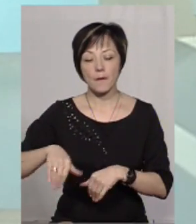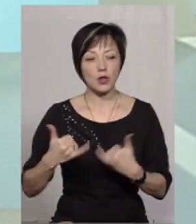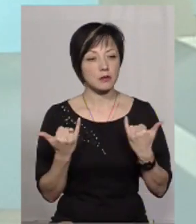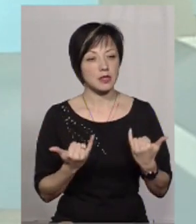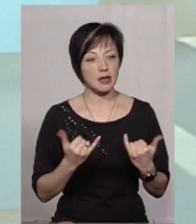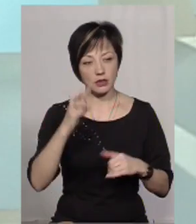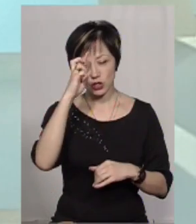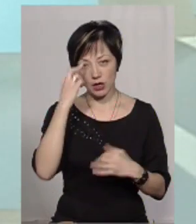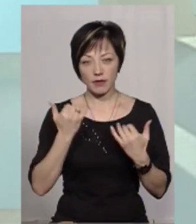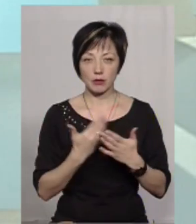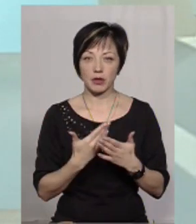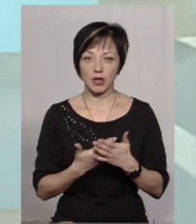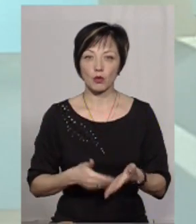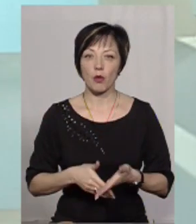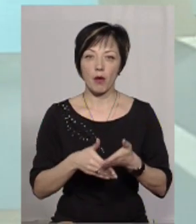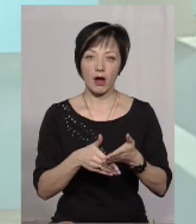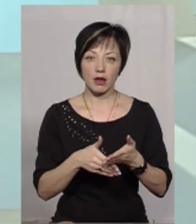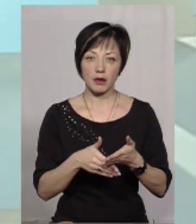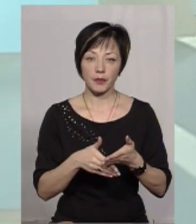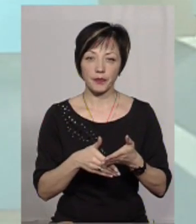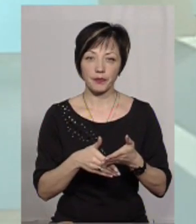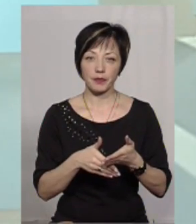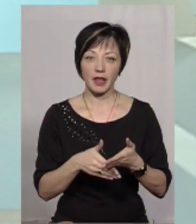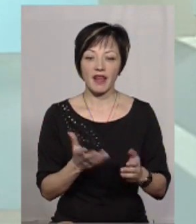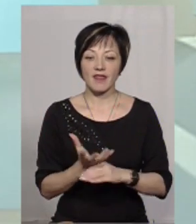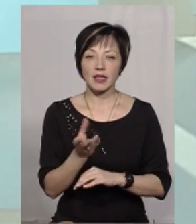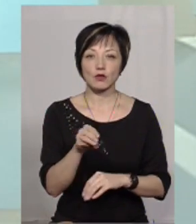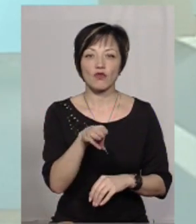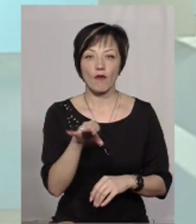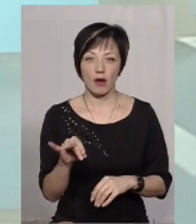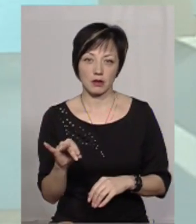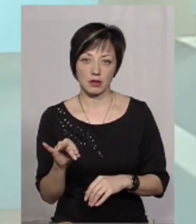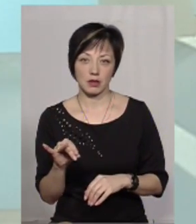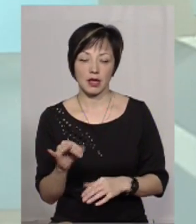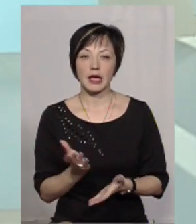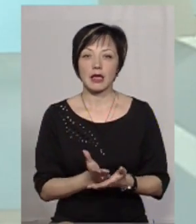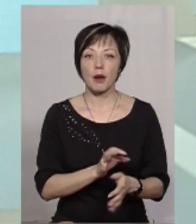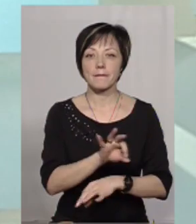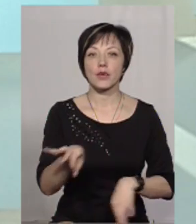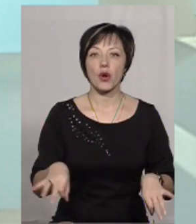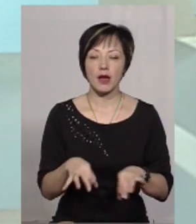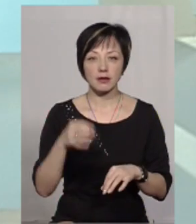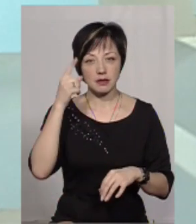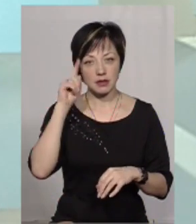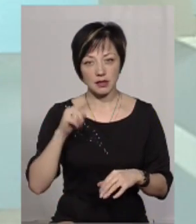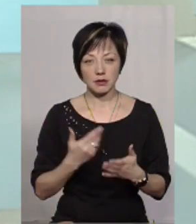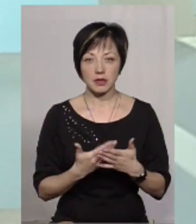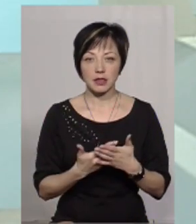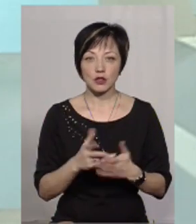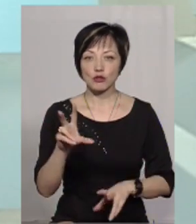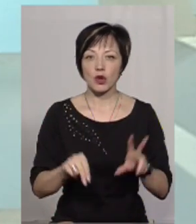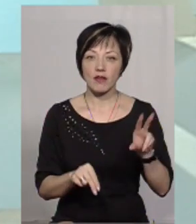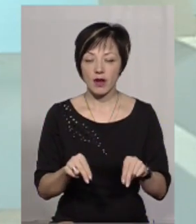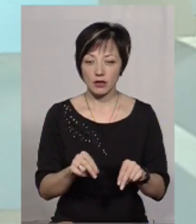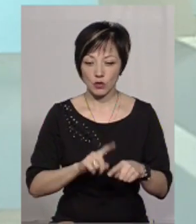потім зараз держава, наприклад, допомагає їх фінансувати. Є проєкти, знаєте, я